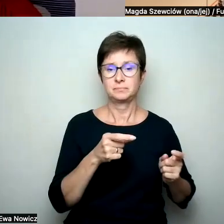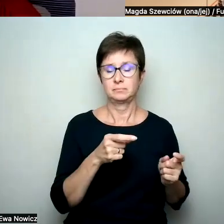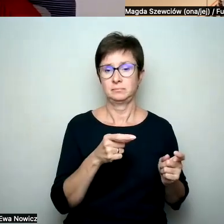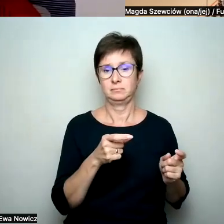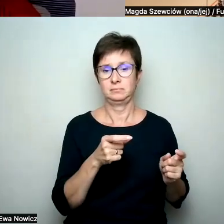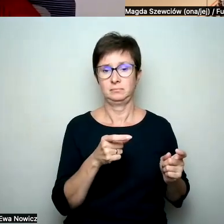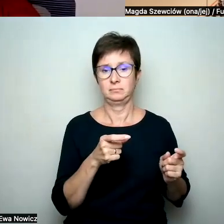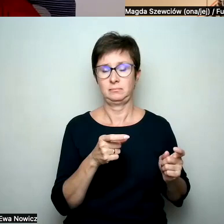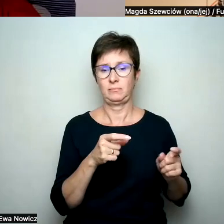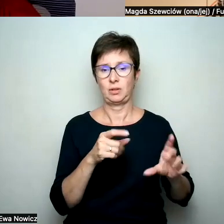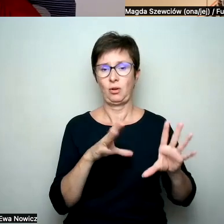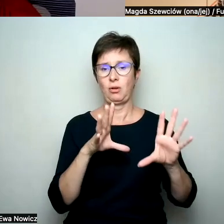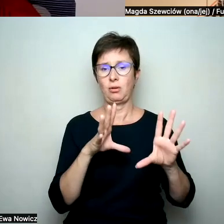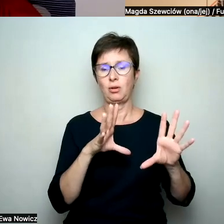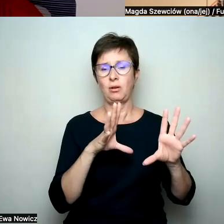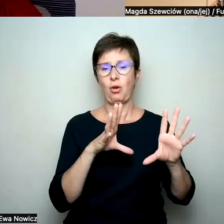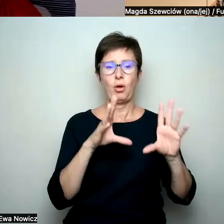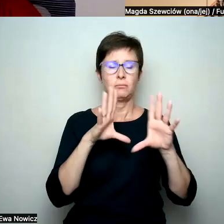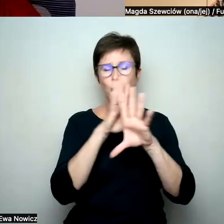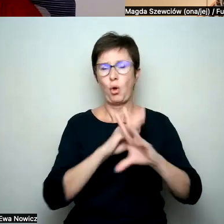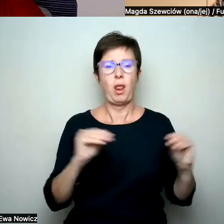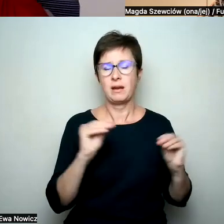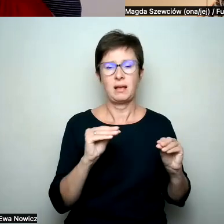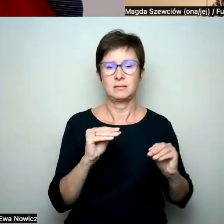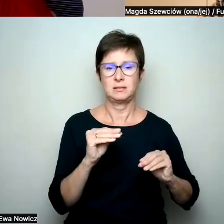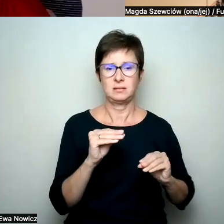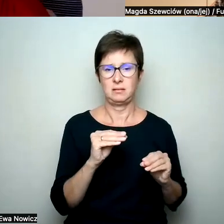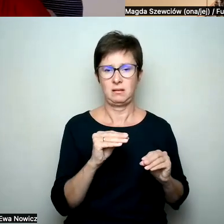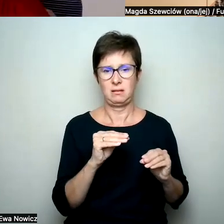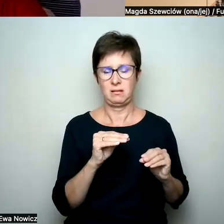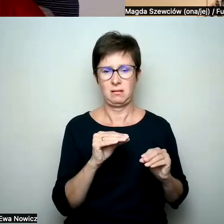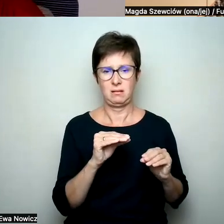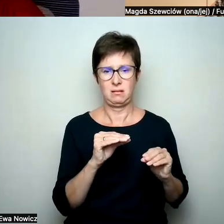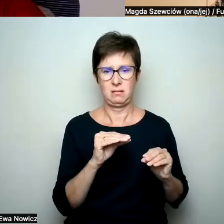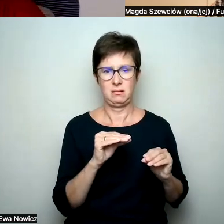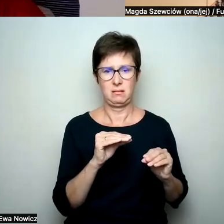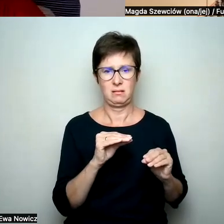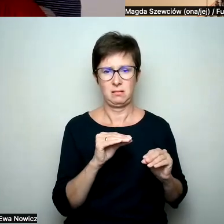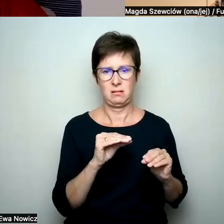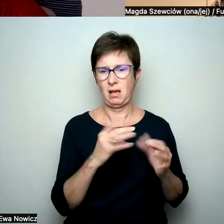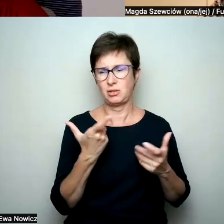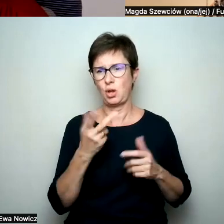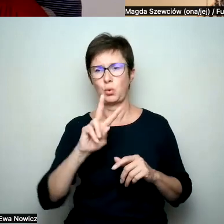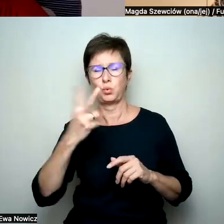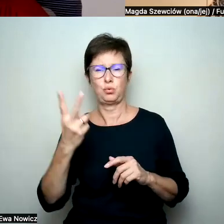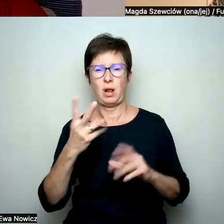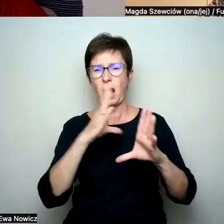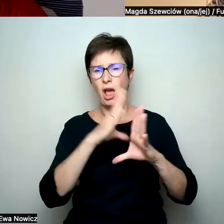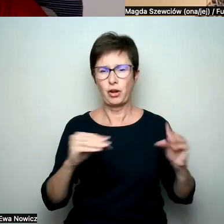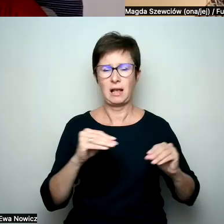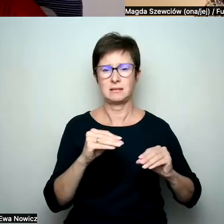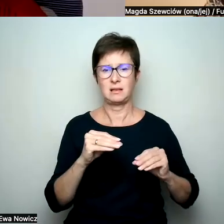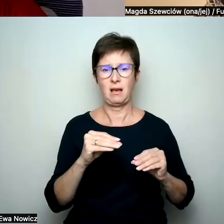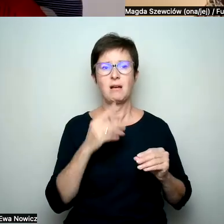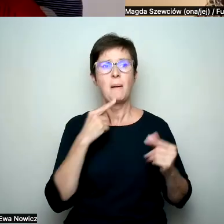tak jak Andrzej rysuje, można laktorze albo nie tolerować, a nie drugiego człowieka. Ale, że jak mogę